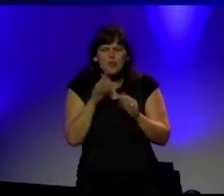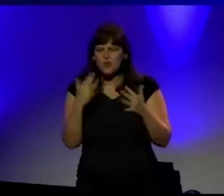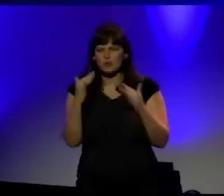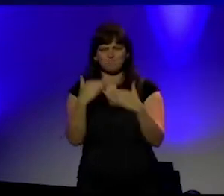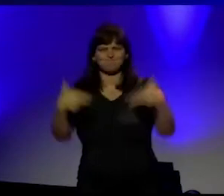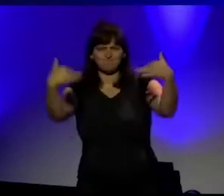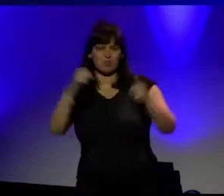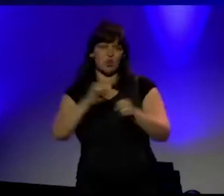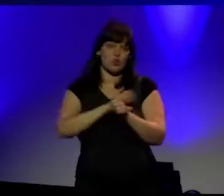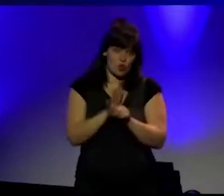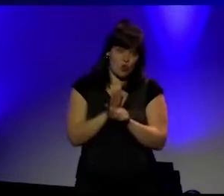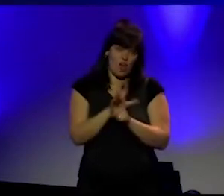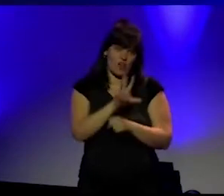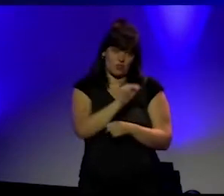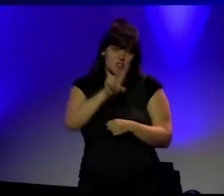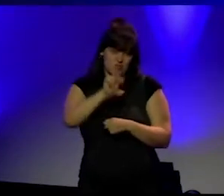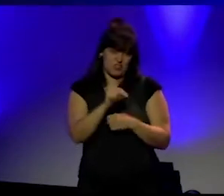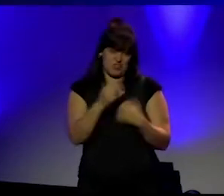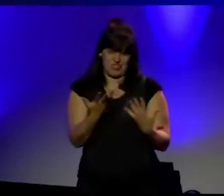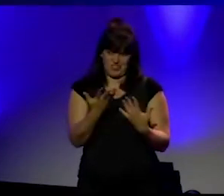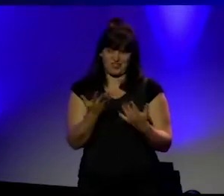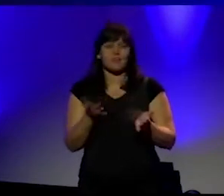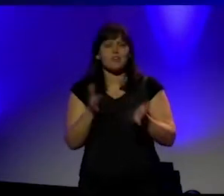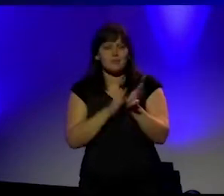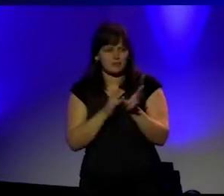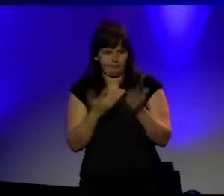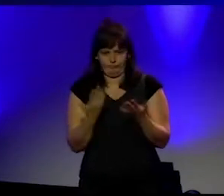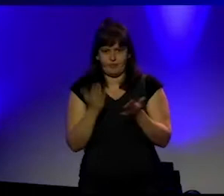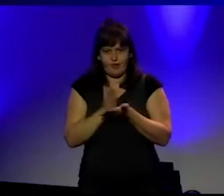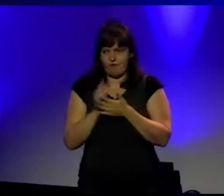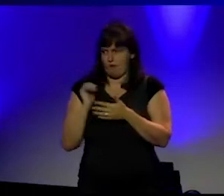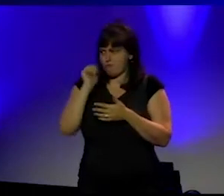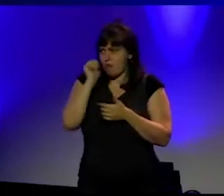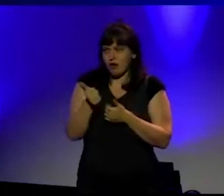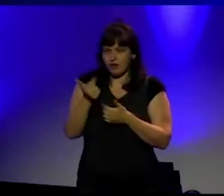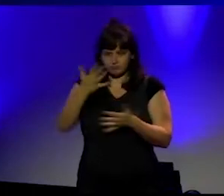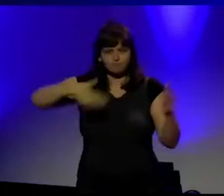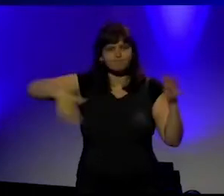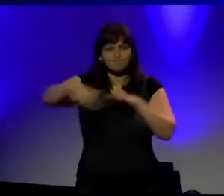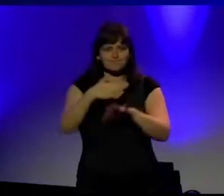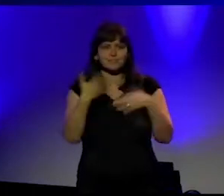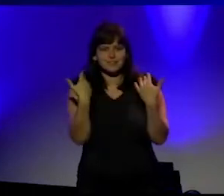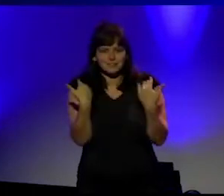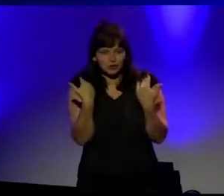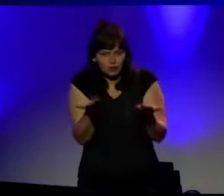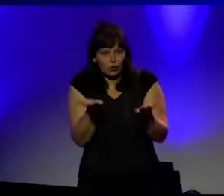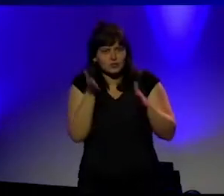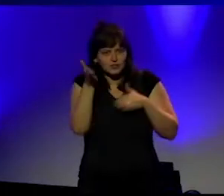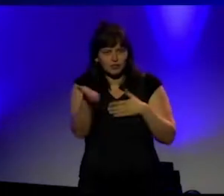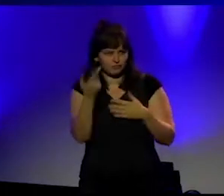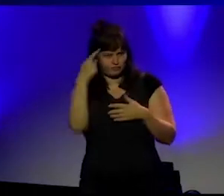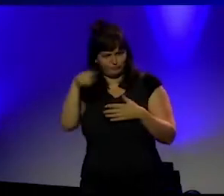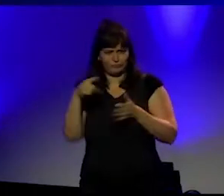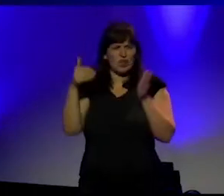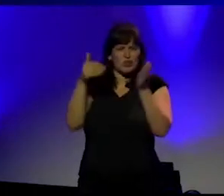Want dit is de omgeving zoals ze vanaf morgen duizenden studenten aan deze universiteit te beurt zal vallen.